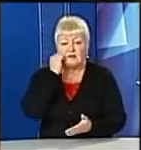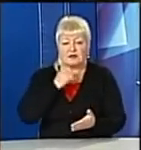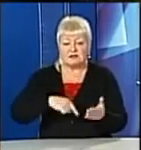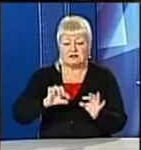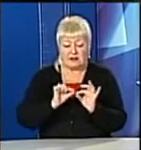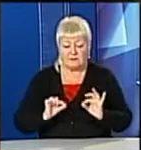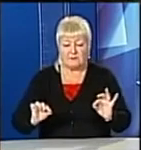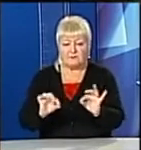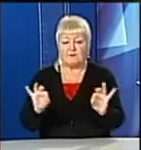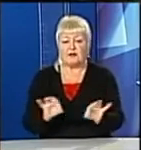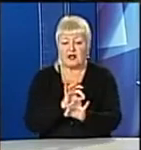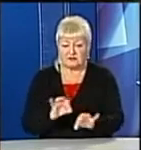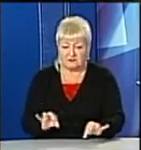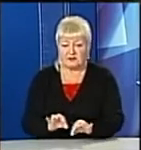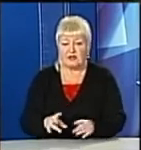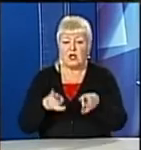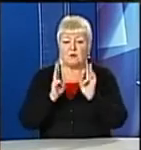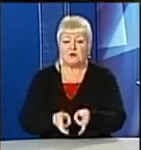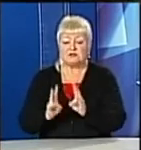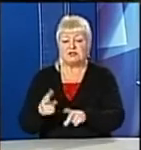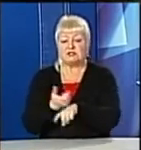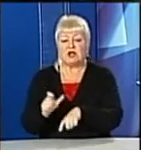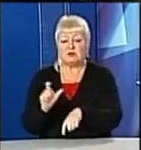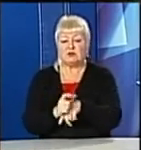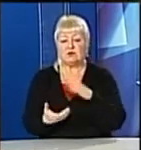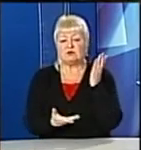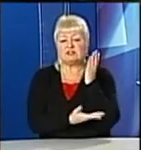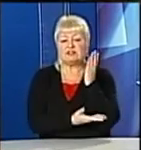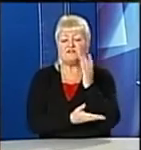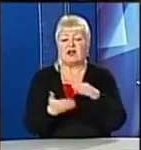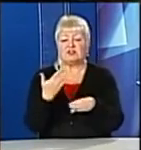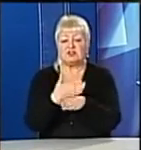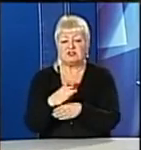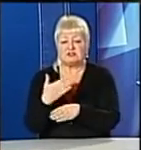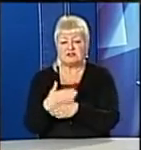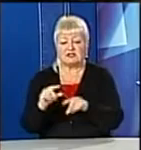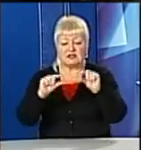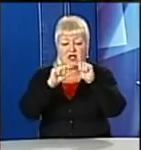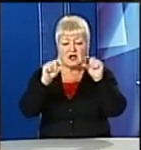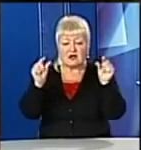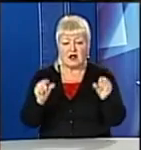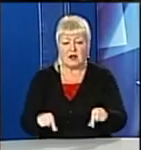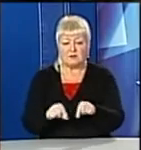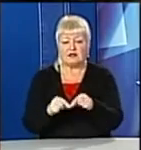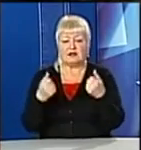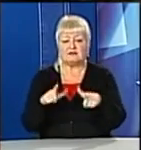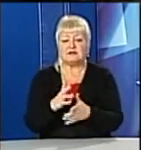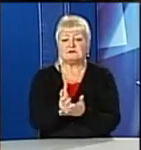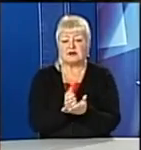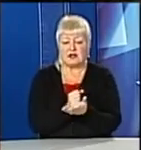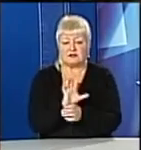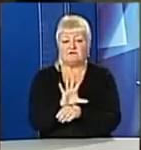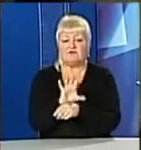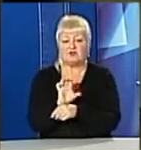Постраждали також дуже, як я вже говорила, дерев'яні частини, зокрема рамки, у яких зберігалися